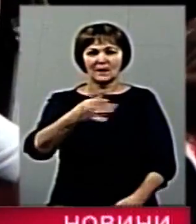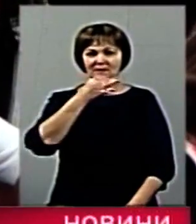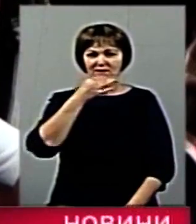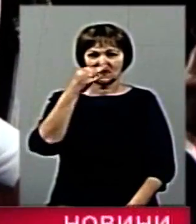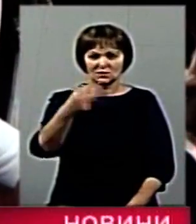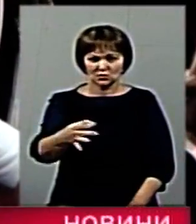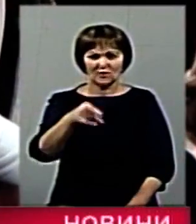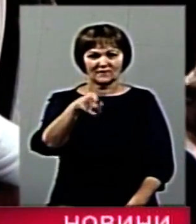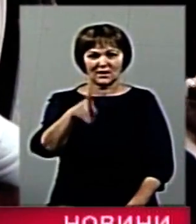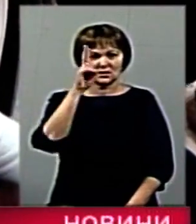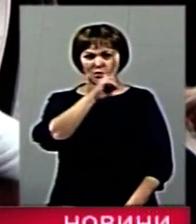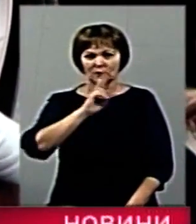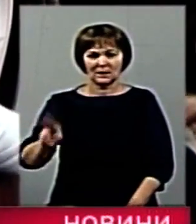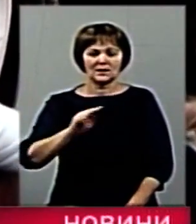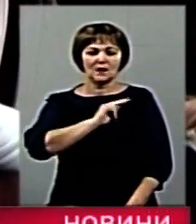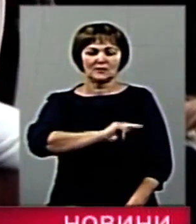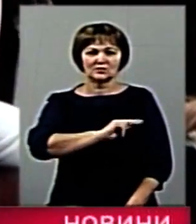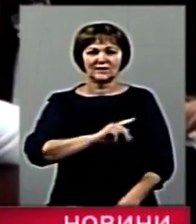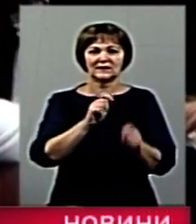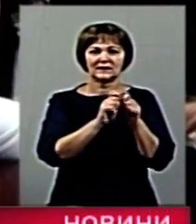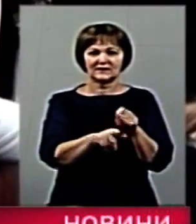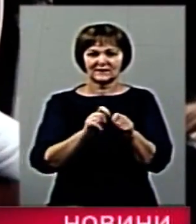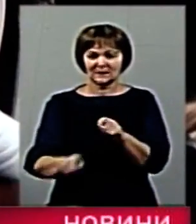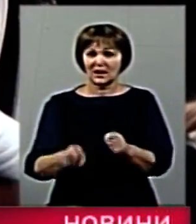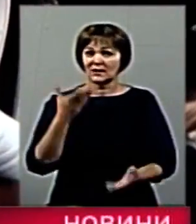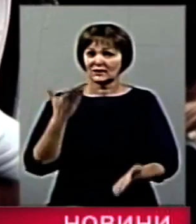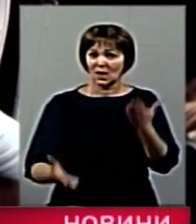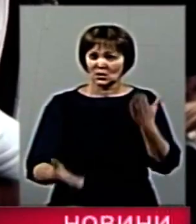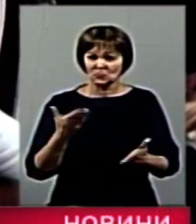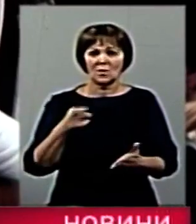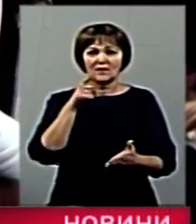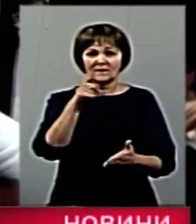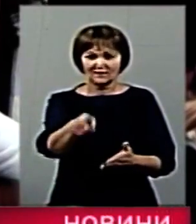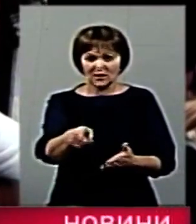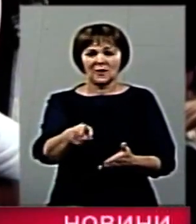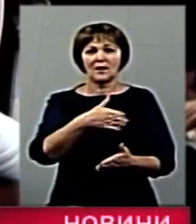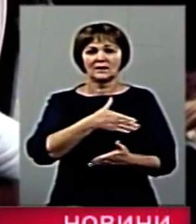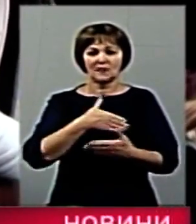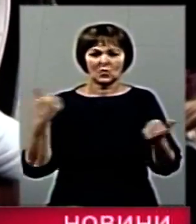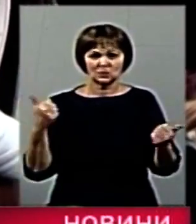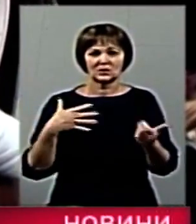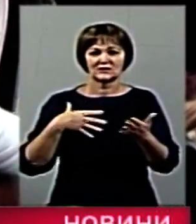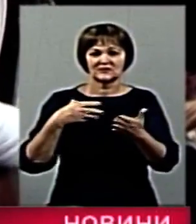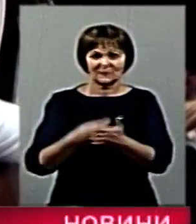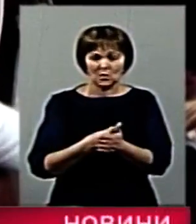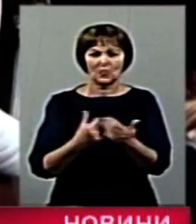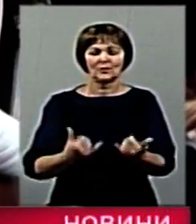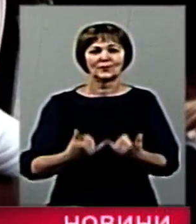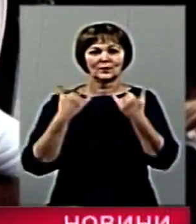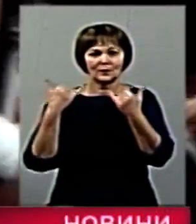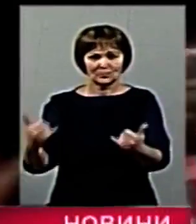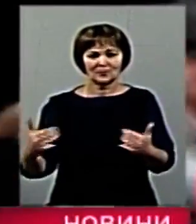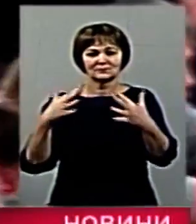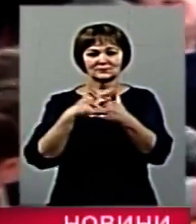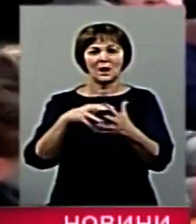працювати з інвесторами. Якщо знаходимося ми, які виртові і квартирі дати, і рекреаційну зону за свій пошт зробити. А ви кажете, ні, не